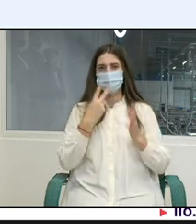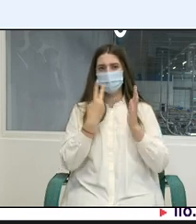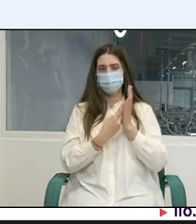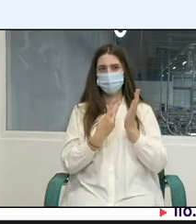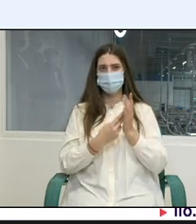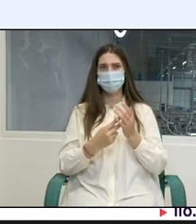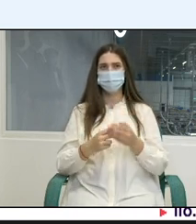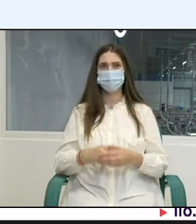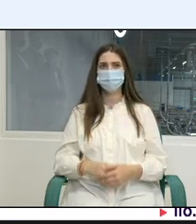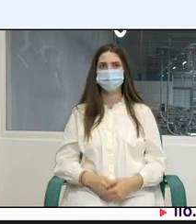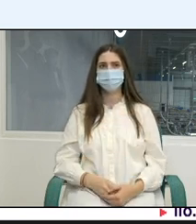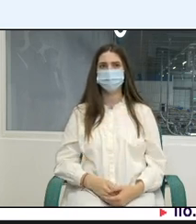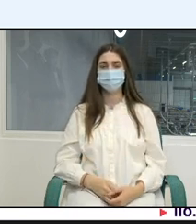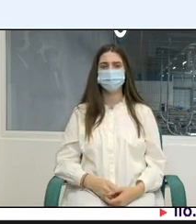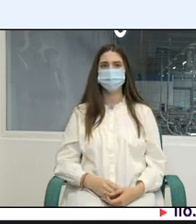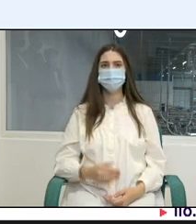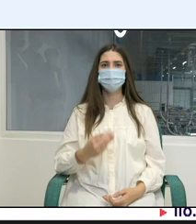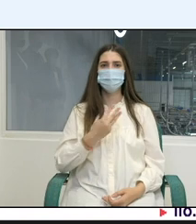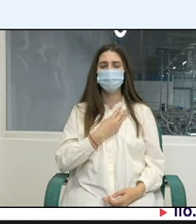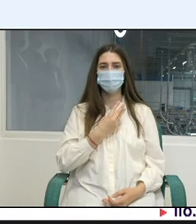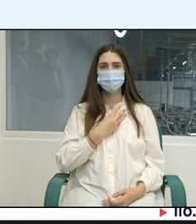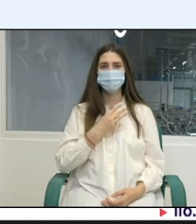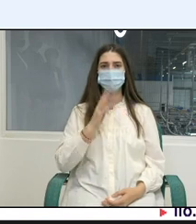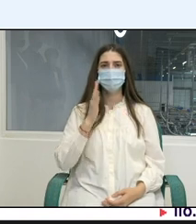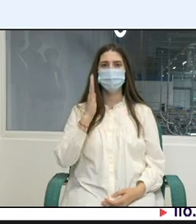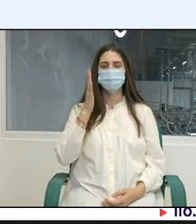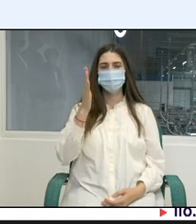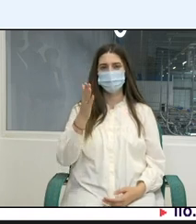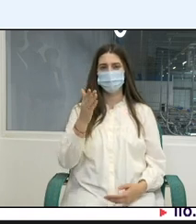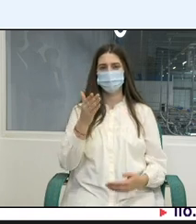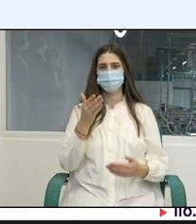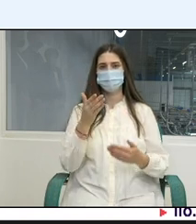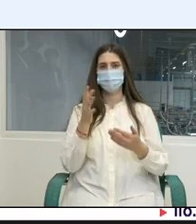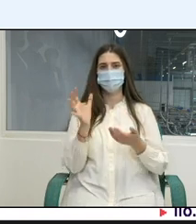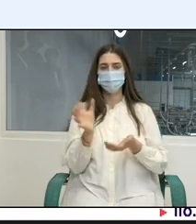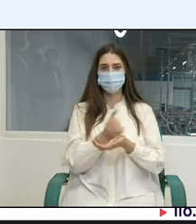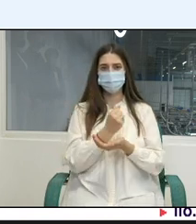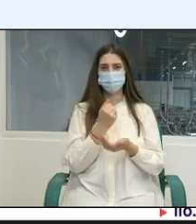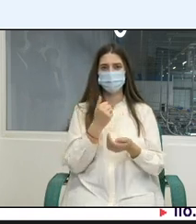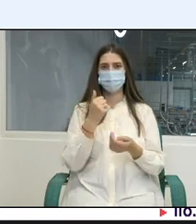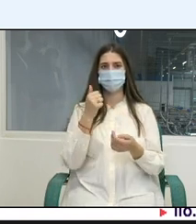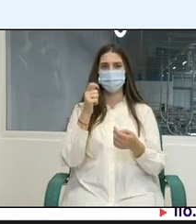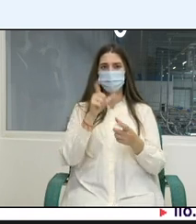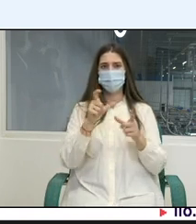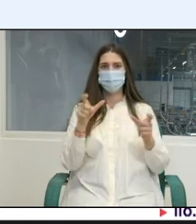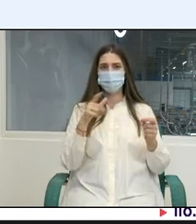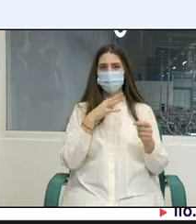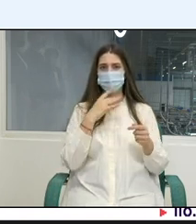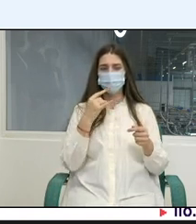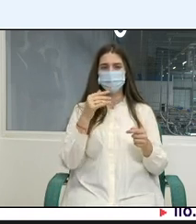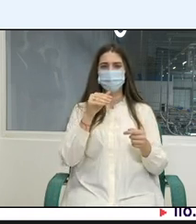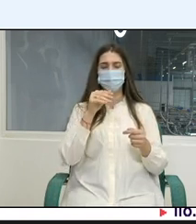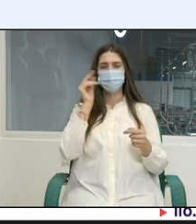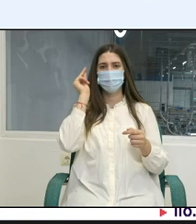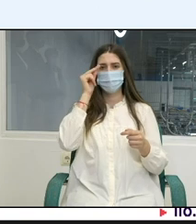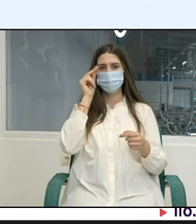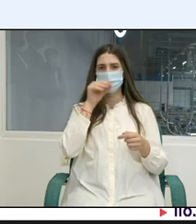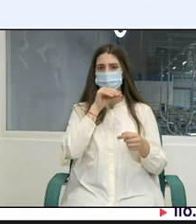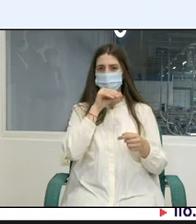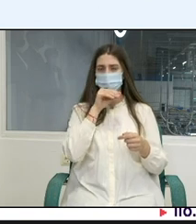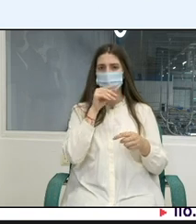urmați exemplu bun oferit de ministrul nou care a luat documentul a citit în weekend și